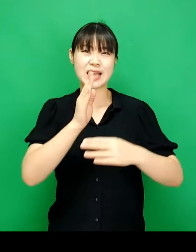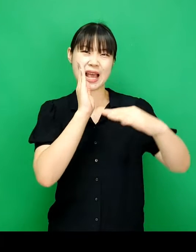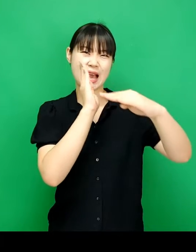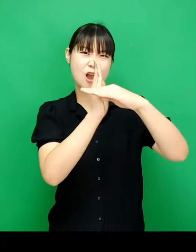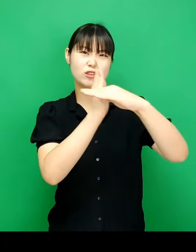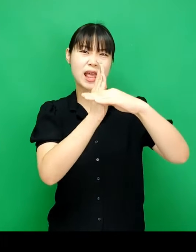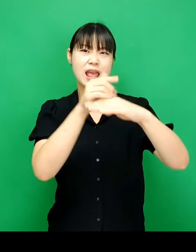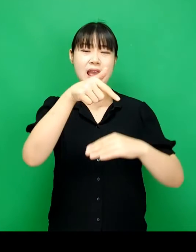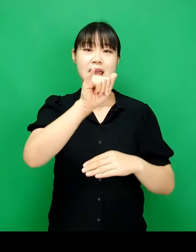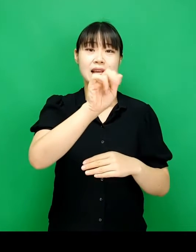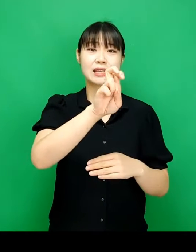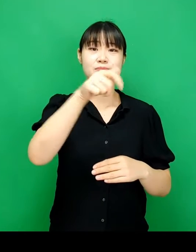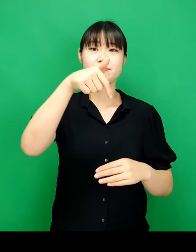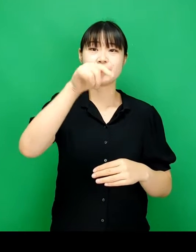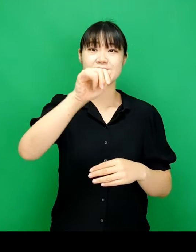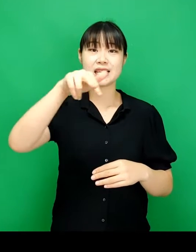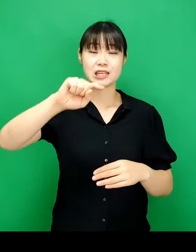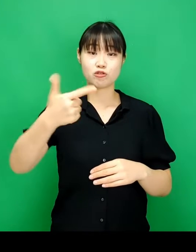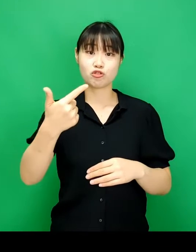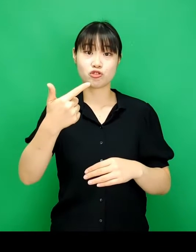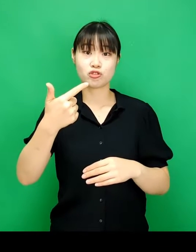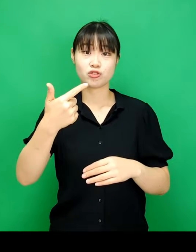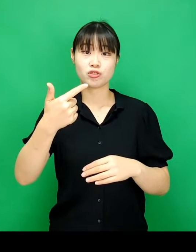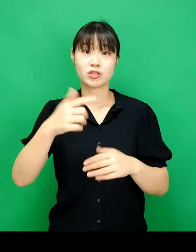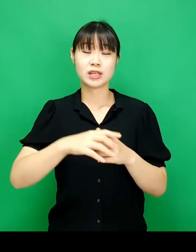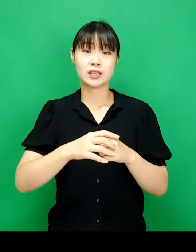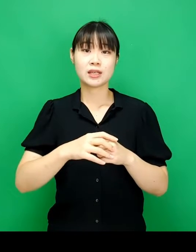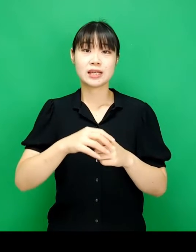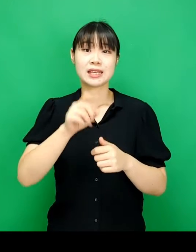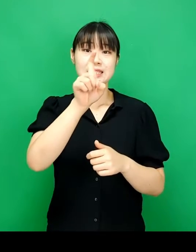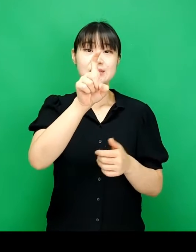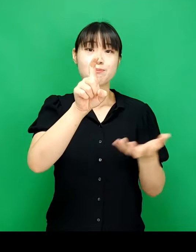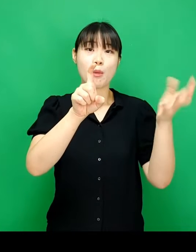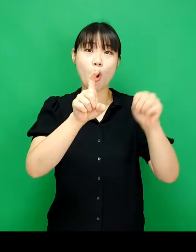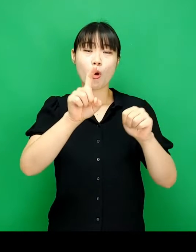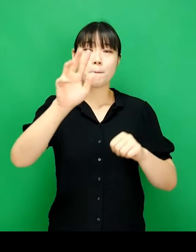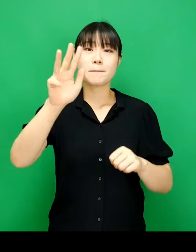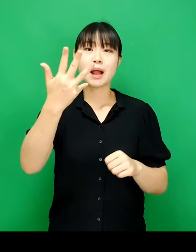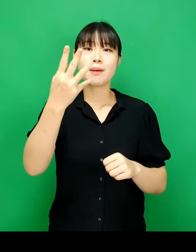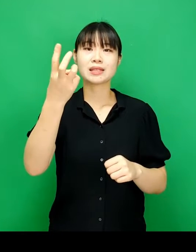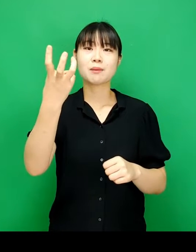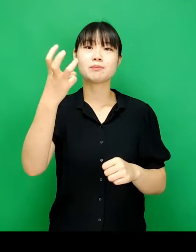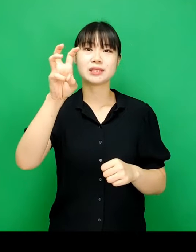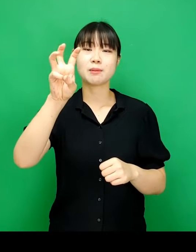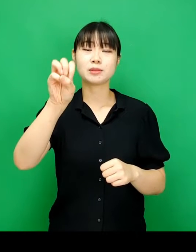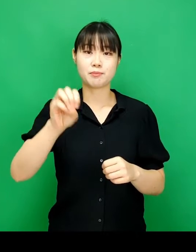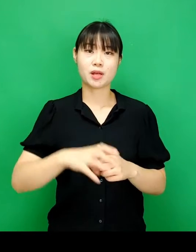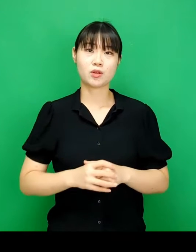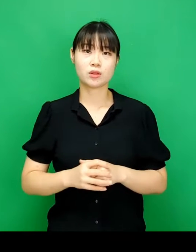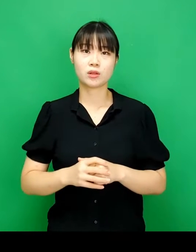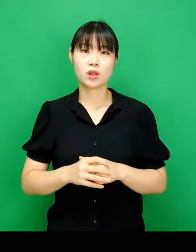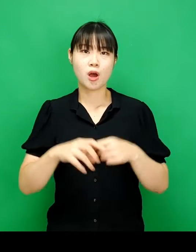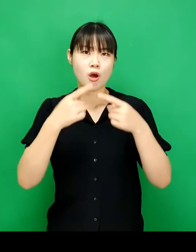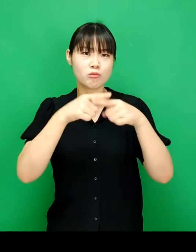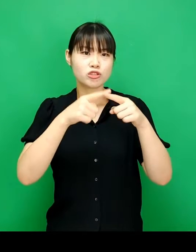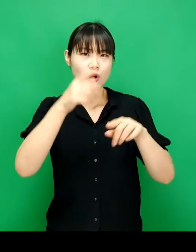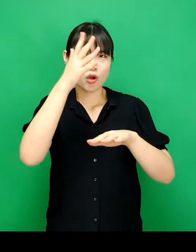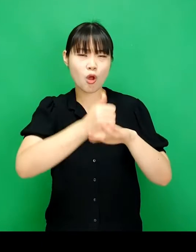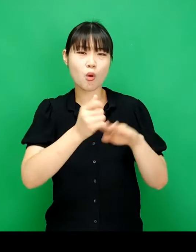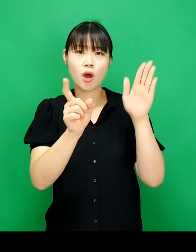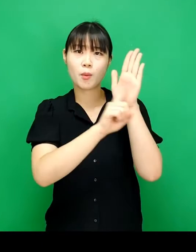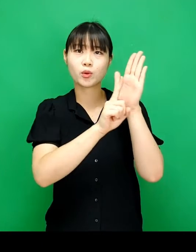재산 순위 정 가운데 위치한 김기준 의원의 재산은 10억 830만원이었습니다